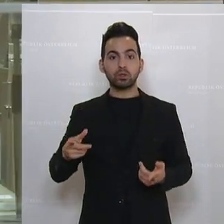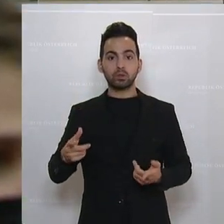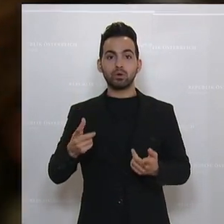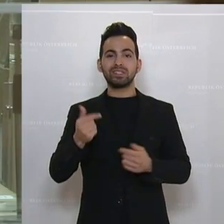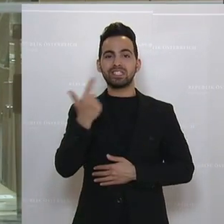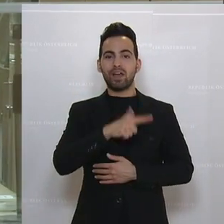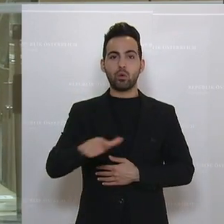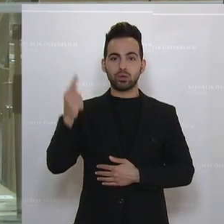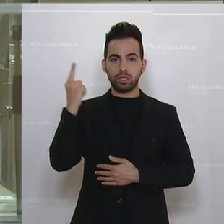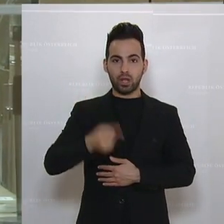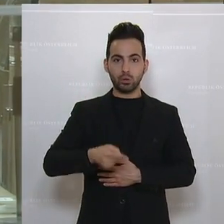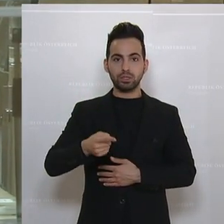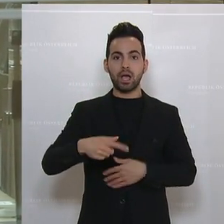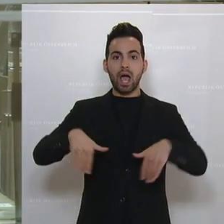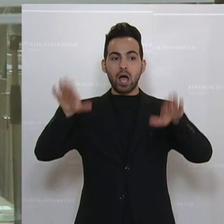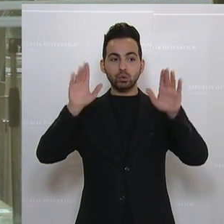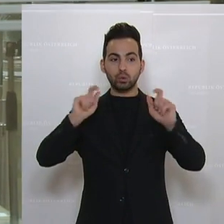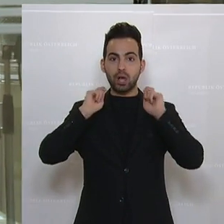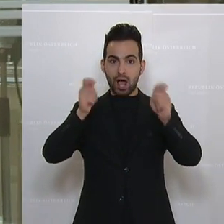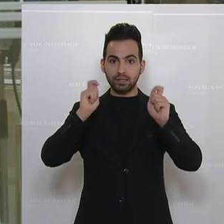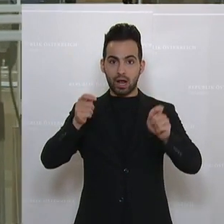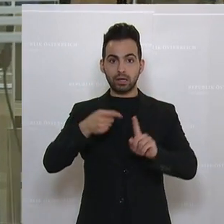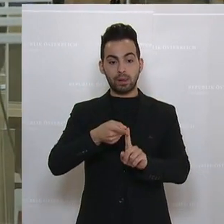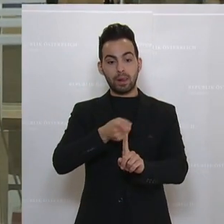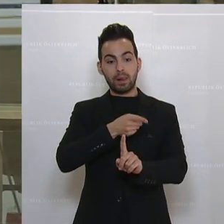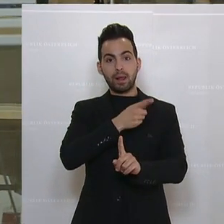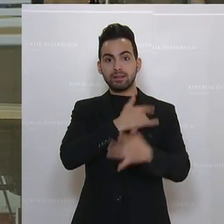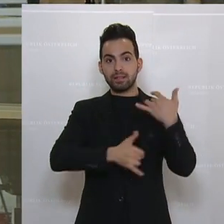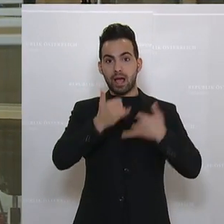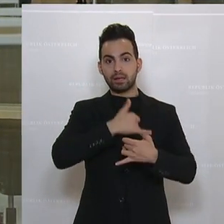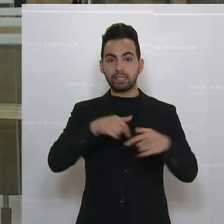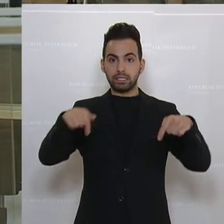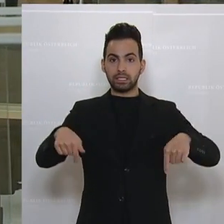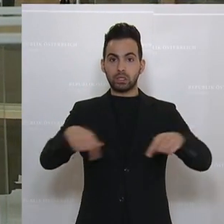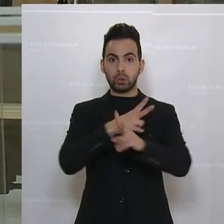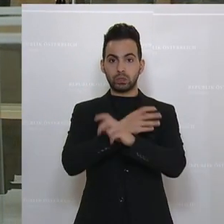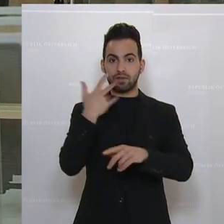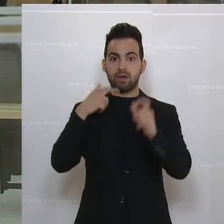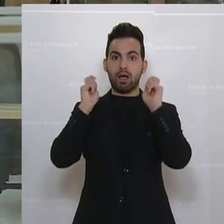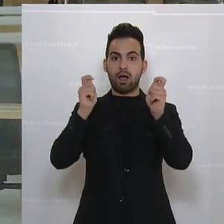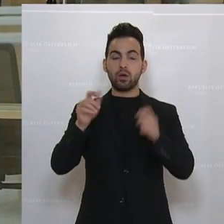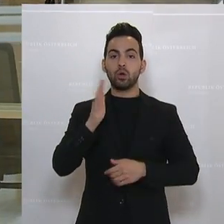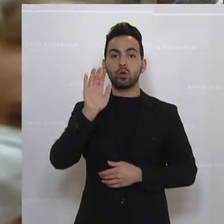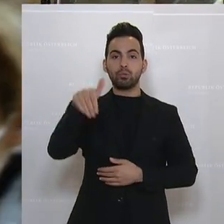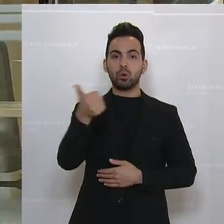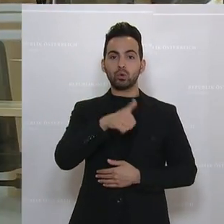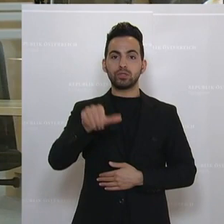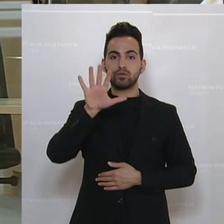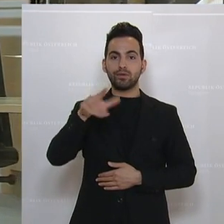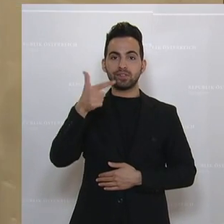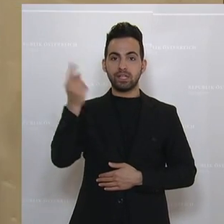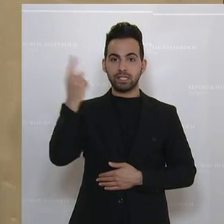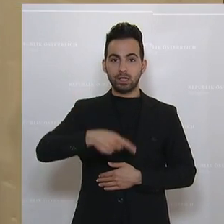.000 Asylanträge, über 200.000 Asylanträge wurden in den letzten Jahren in Österreich gestellt. Und über 125.000